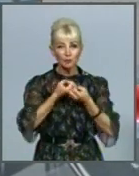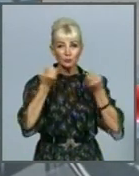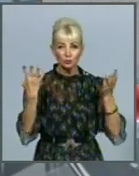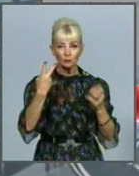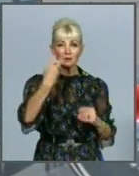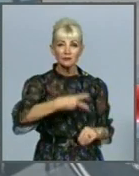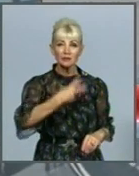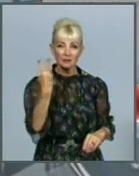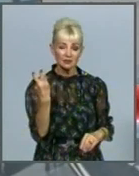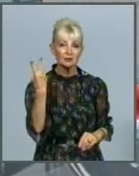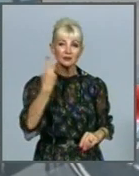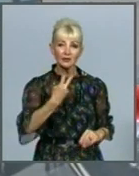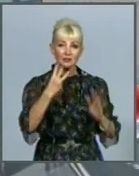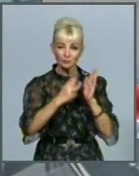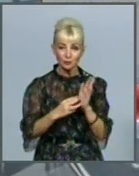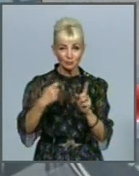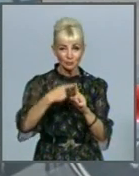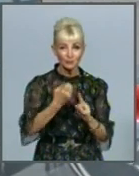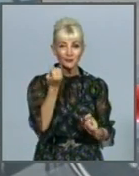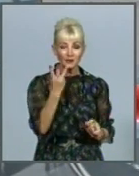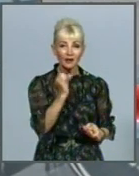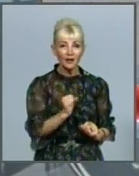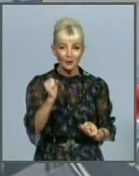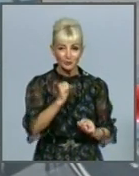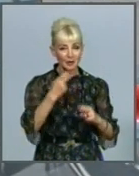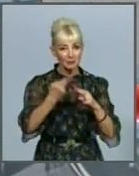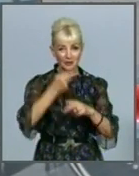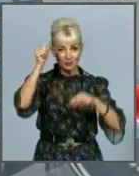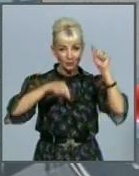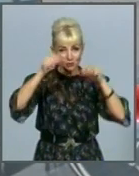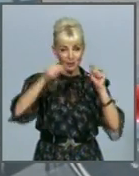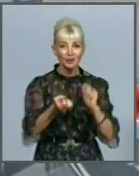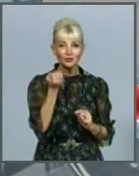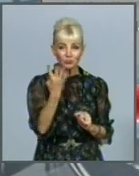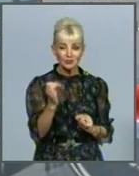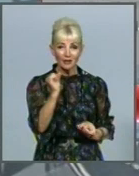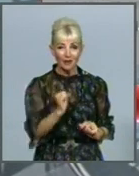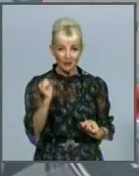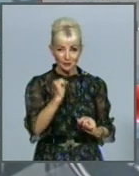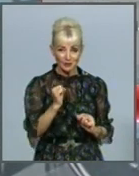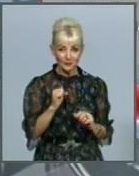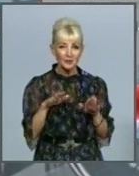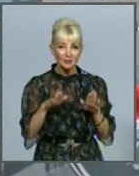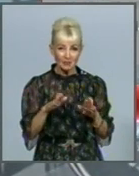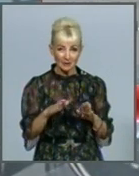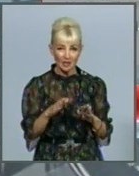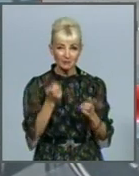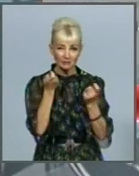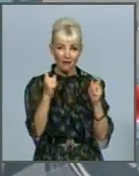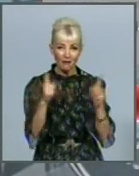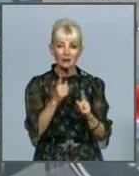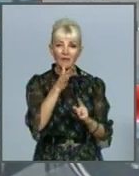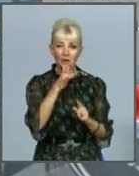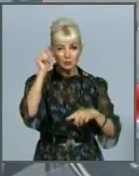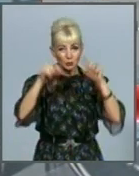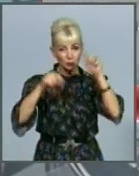23-28. 13 серпня. Без опадів. 14 серпня. Місцями невеликий короткочасний